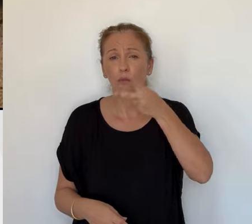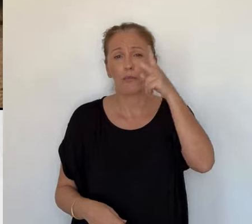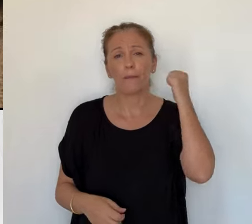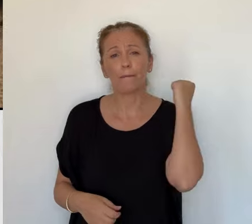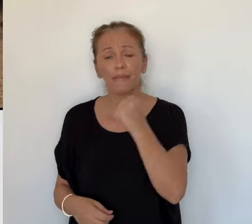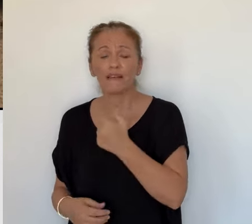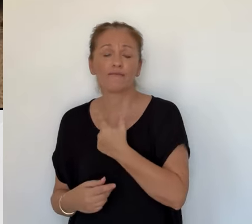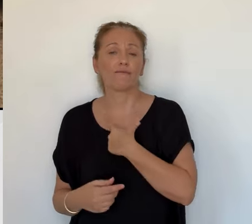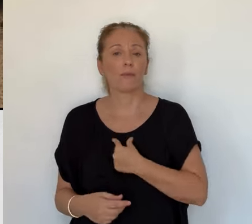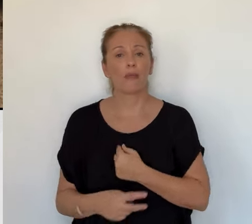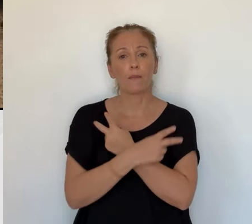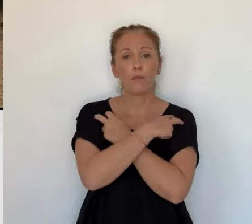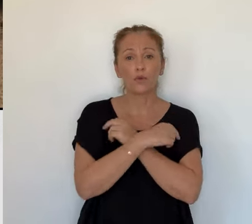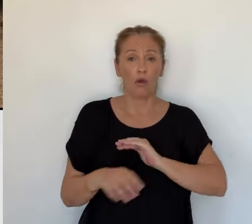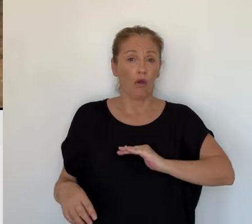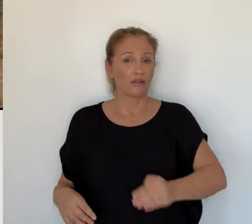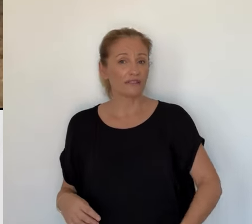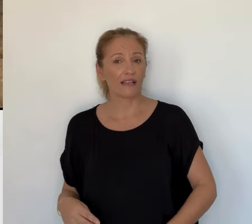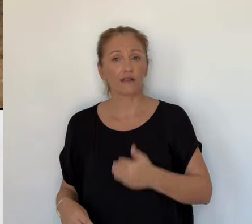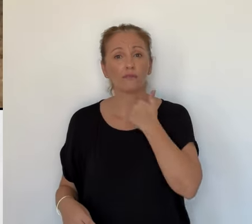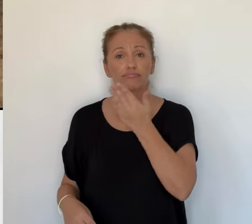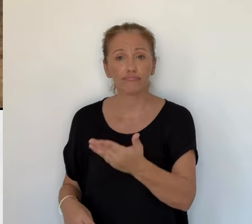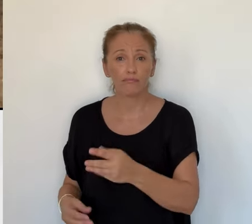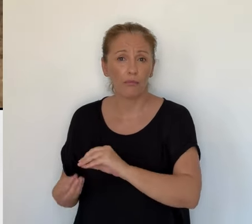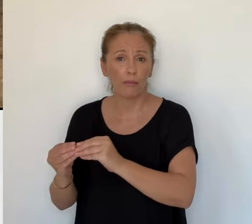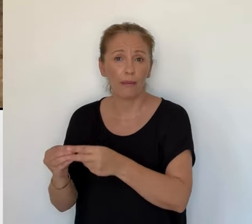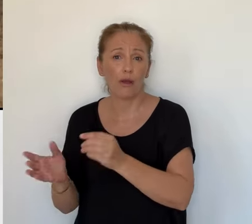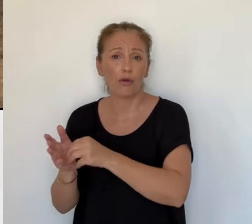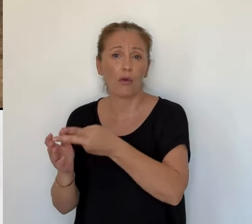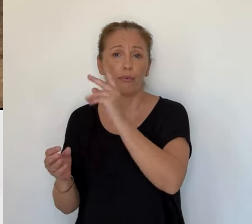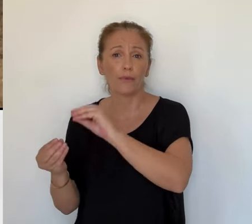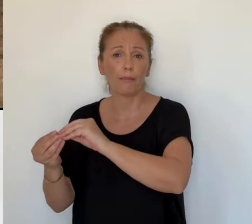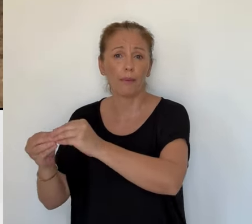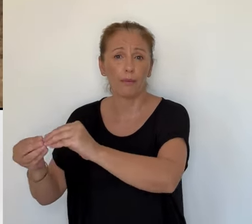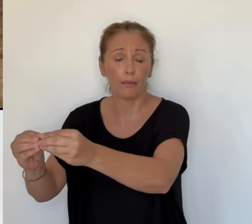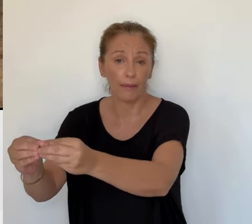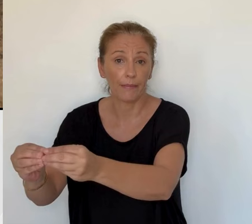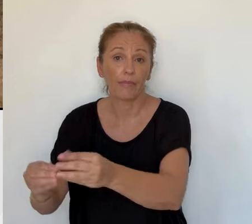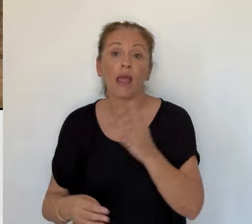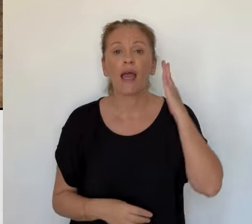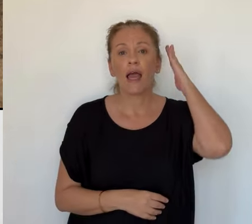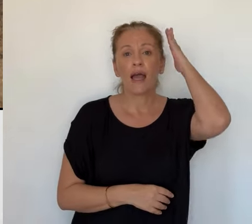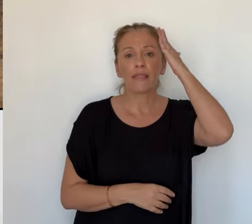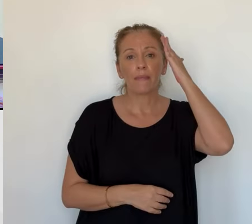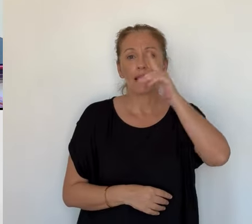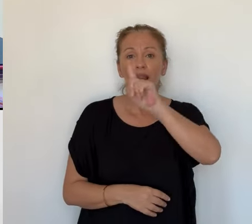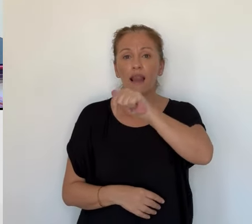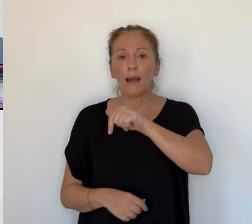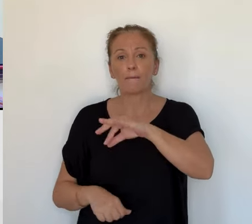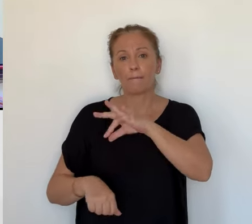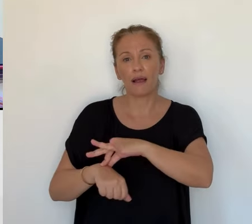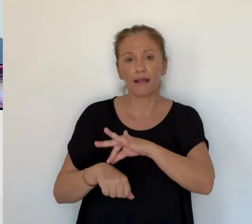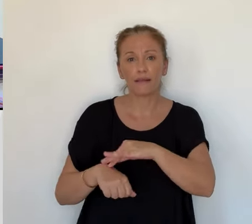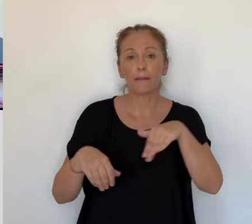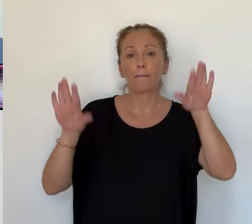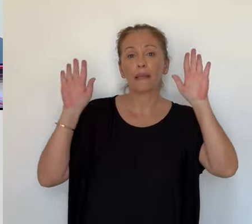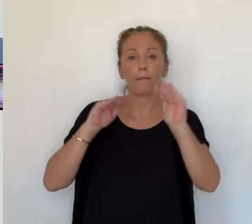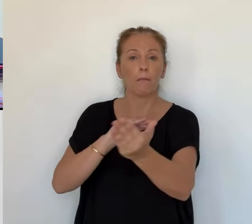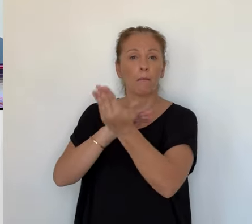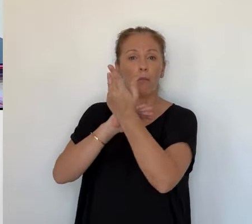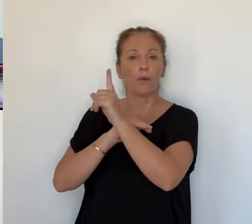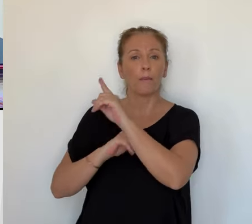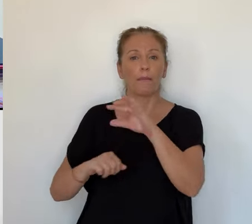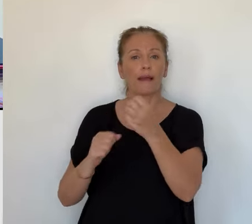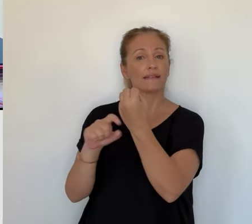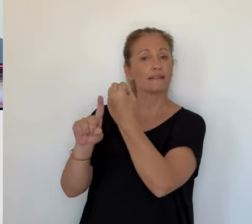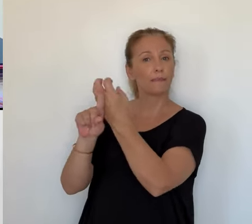cette période, ce qui pourrait avoir de lourdes conséquences au-delà des décès enregistrés. Un animal malade, mais qui n'a pas les symptômes, n